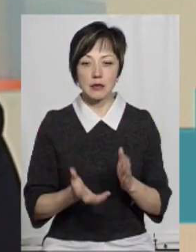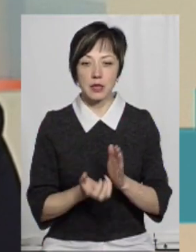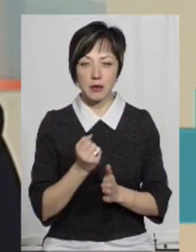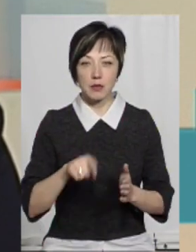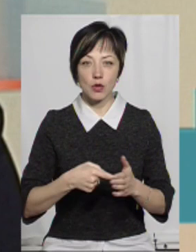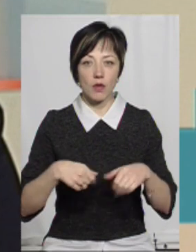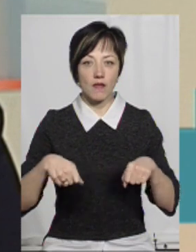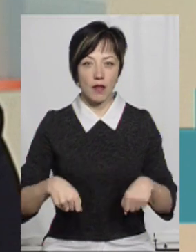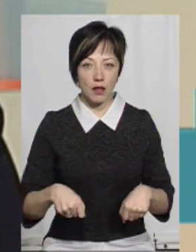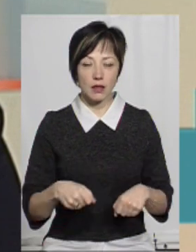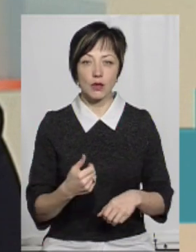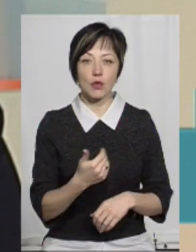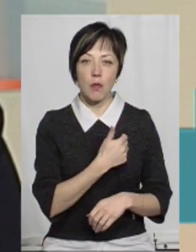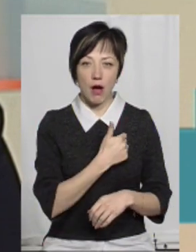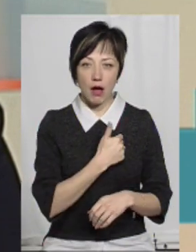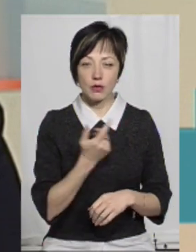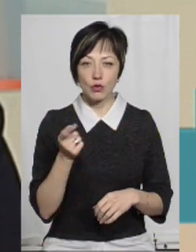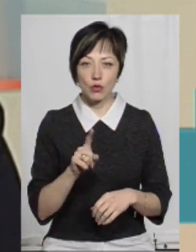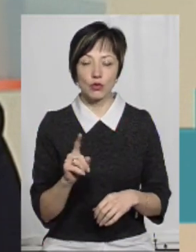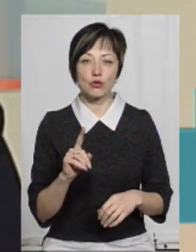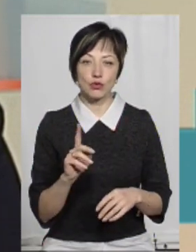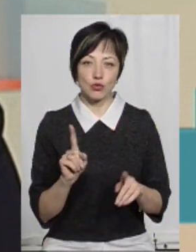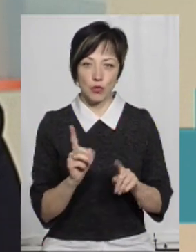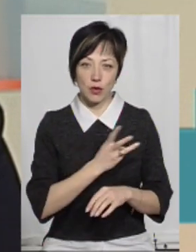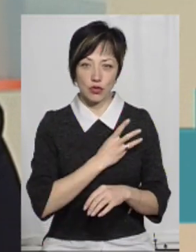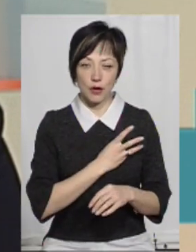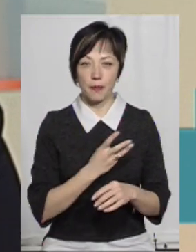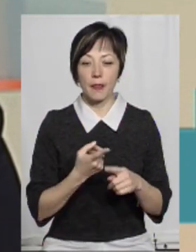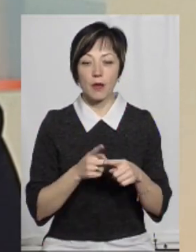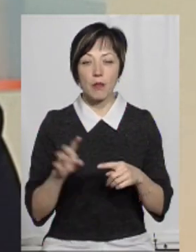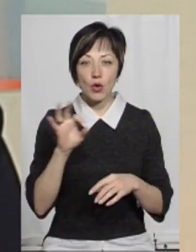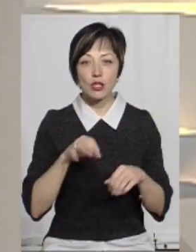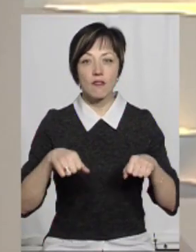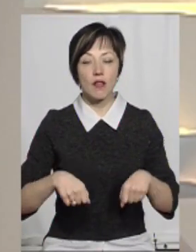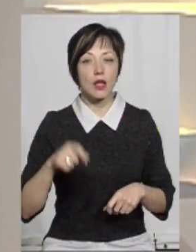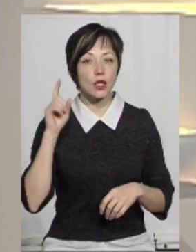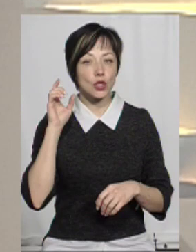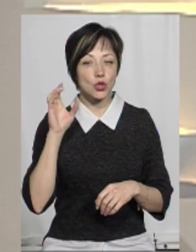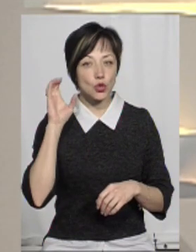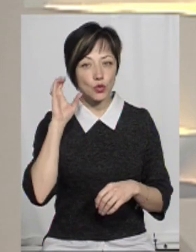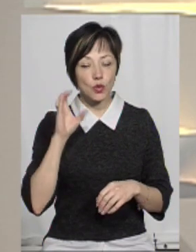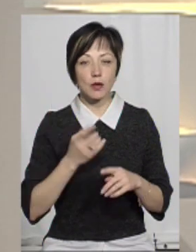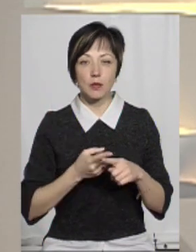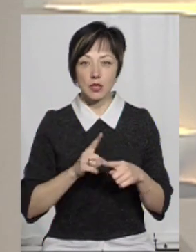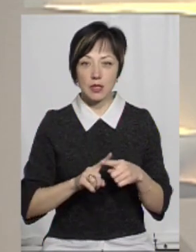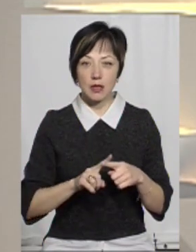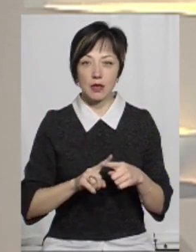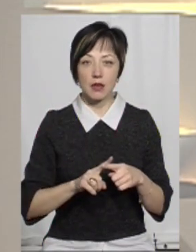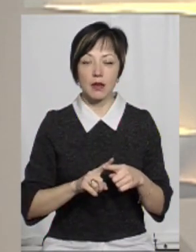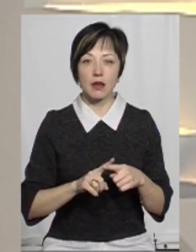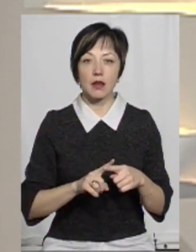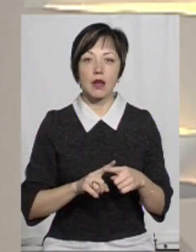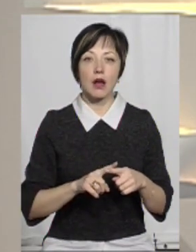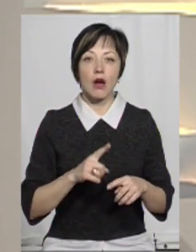підтримки міської влади домагається того, чого прагне. От про те, що влада чує, теж почула це голос